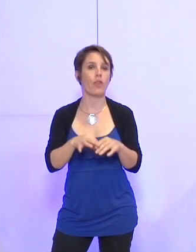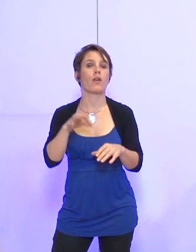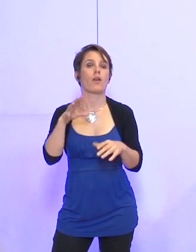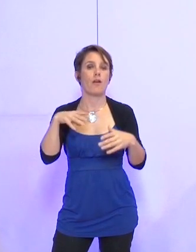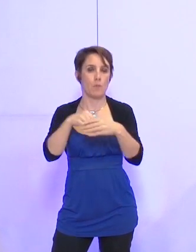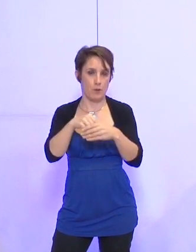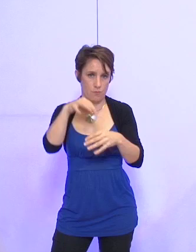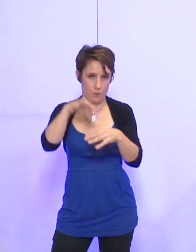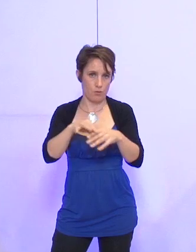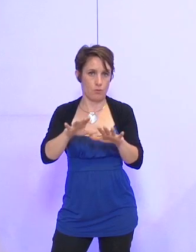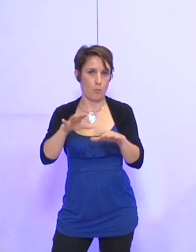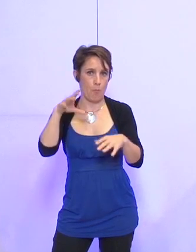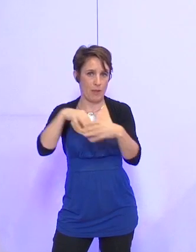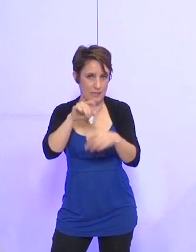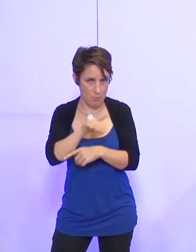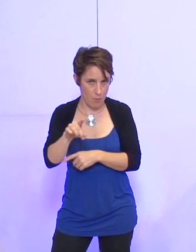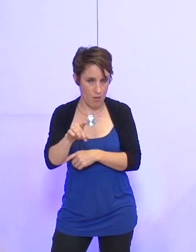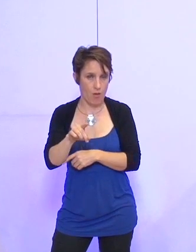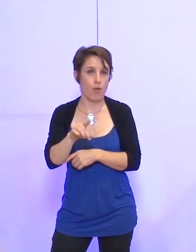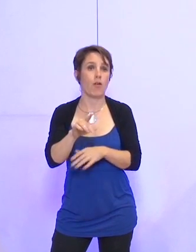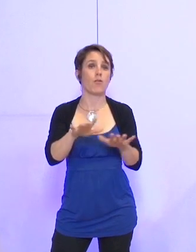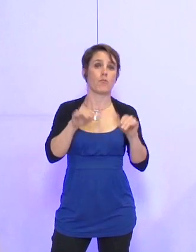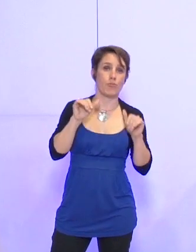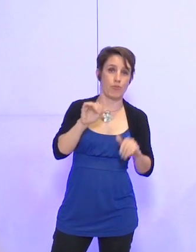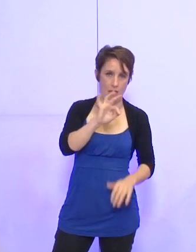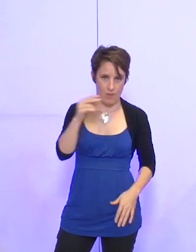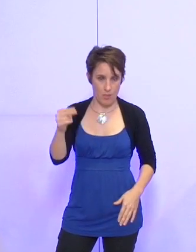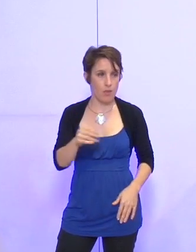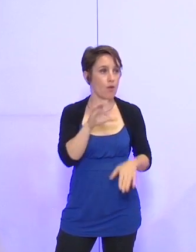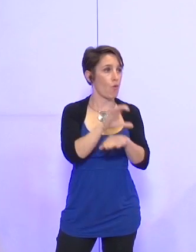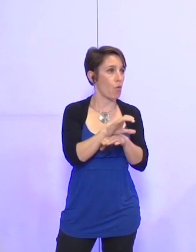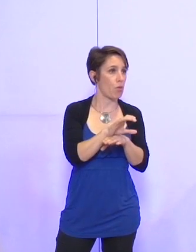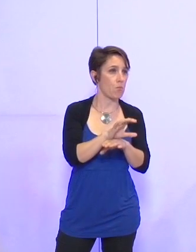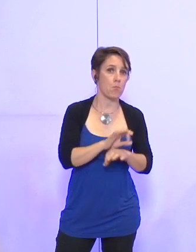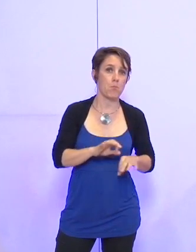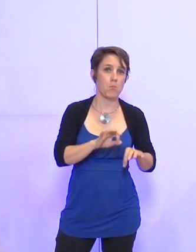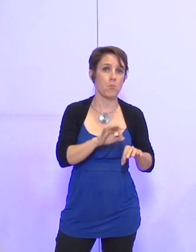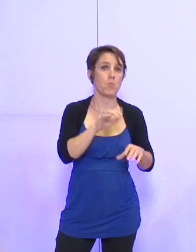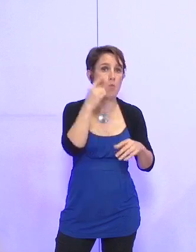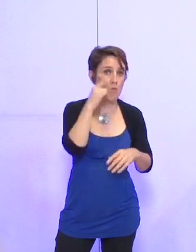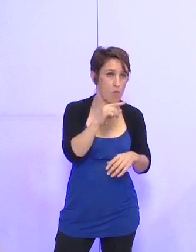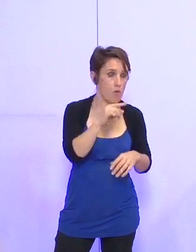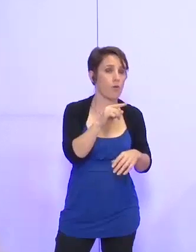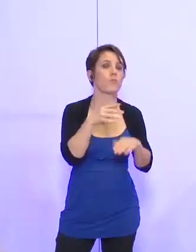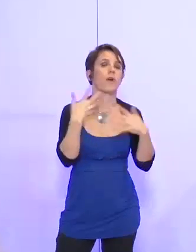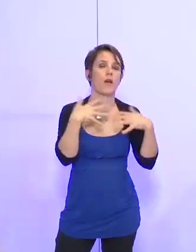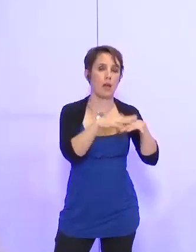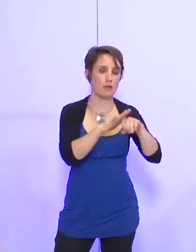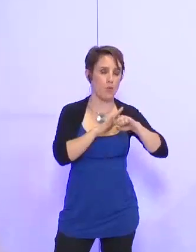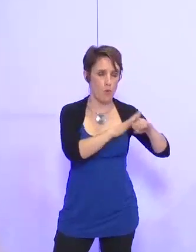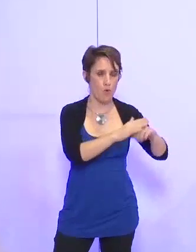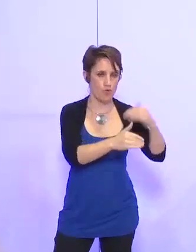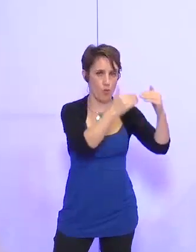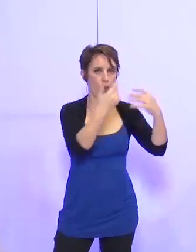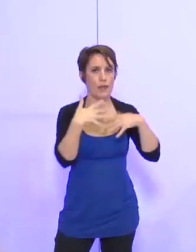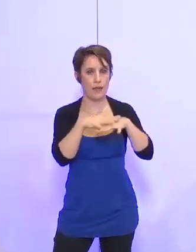prend pas part au vote ? Qui s'abstient ? Le Front National. Qui vote contre ? Qui vote pour le Rassemblement de gauche et